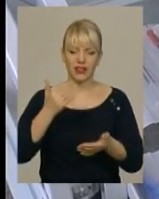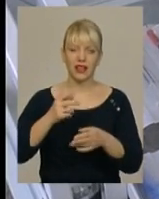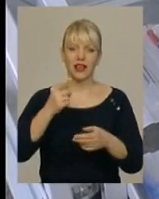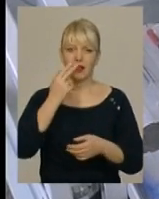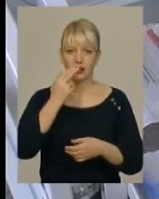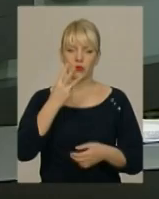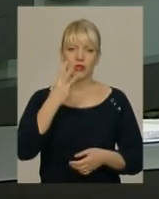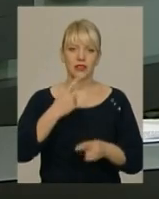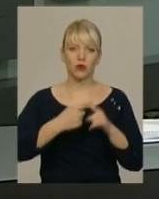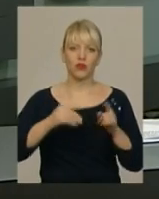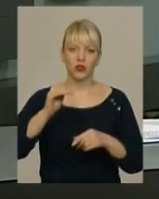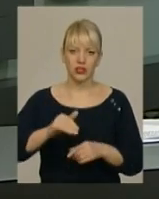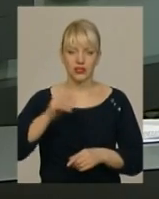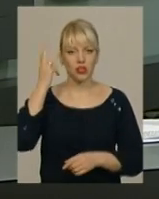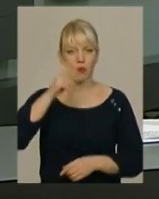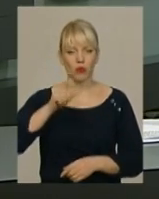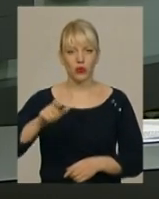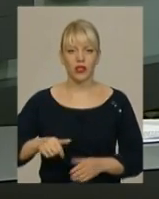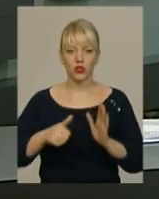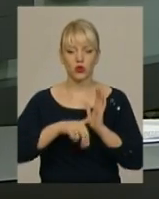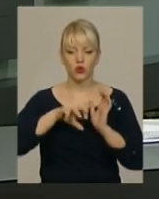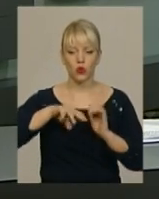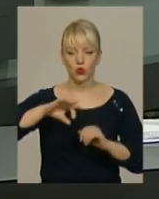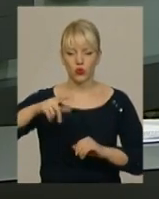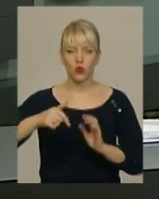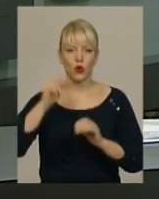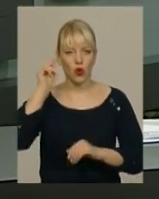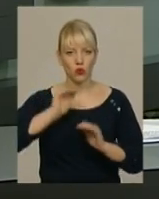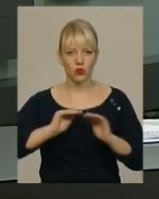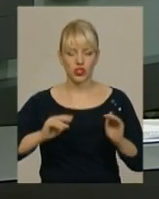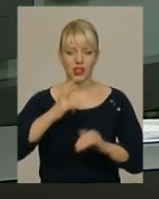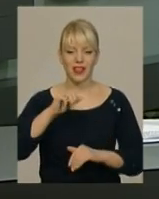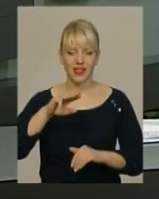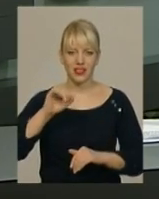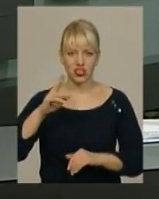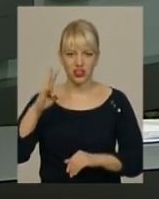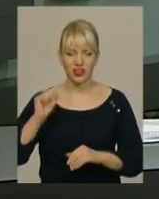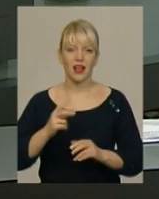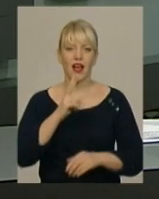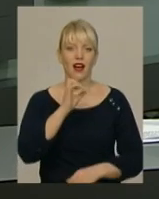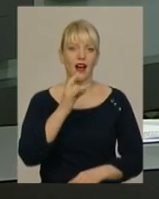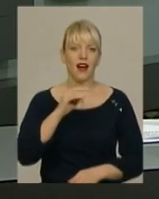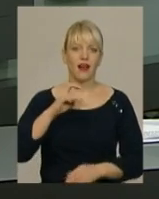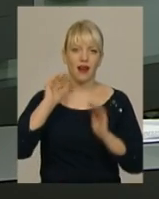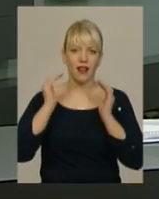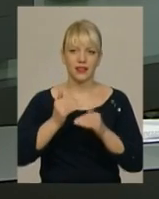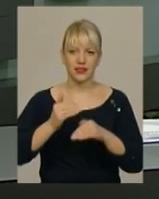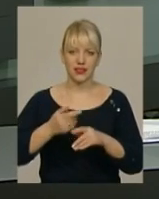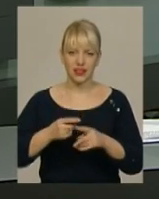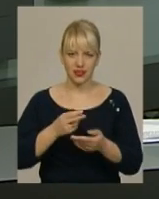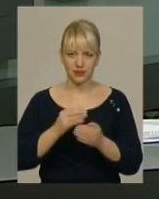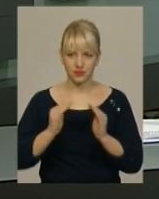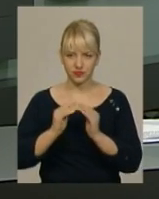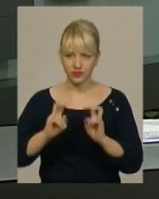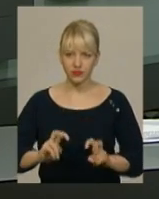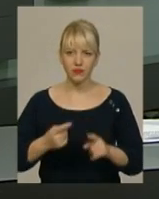тисячі подолян. 6 лютого учні не тішена на карантині. Навчально-виховний процес у місті зупинили через зростання